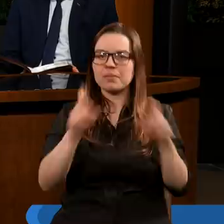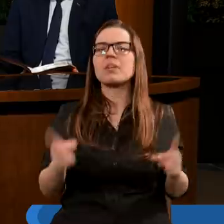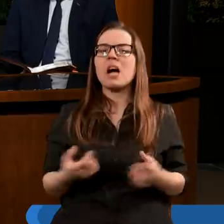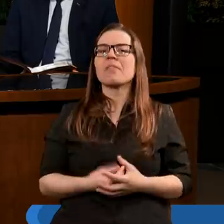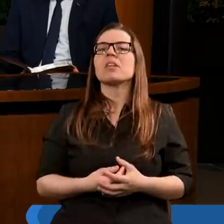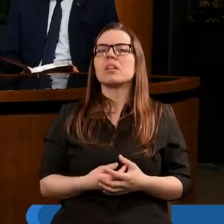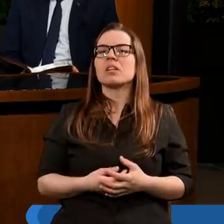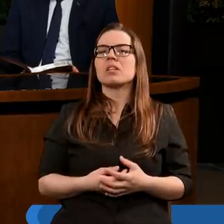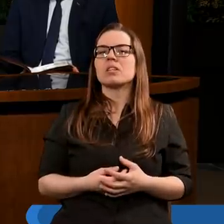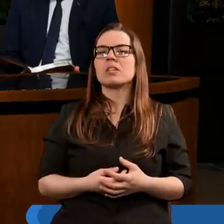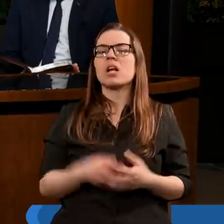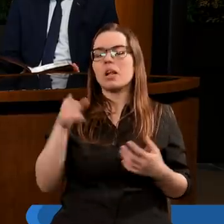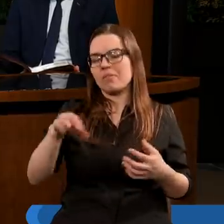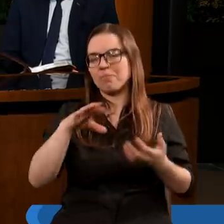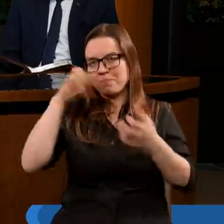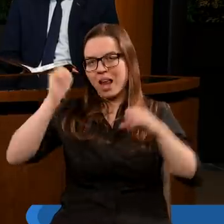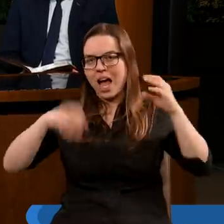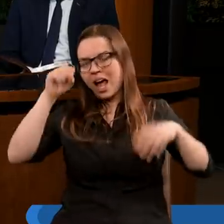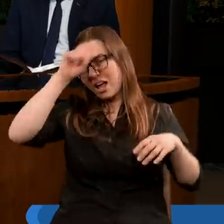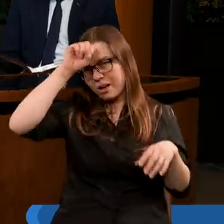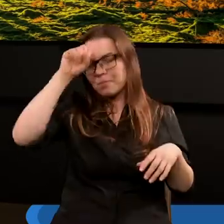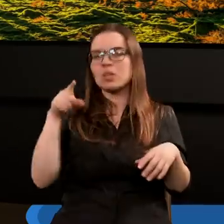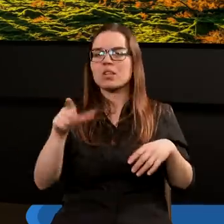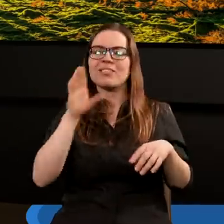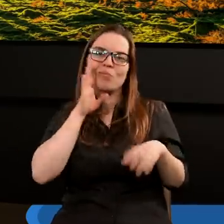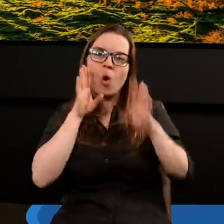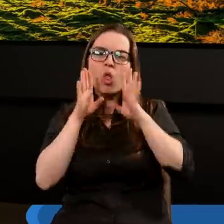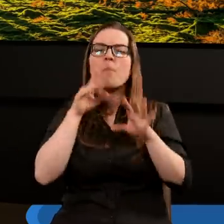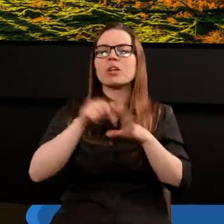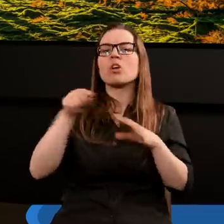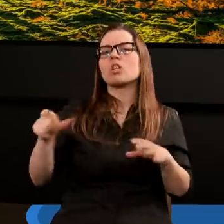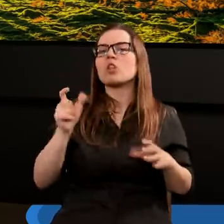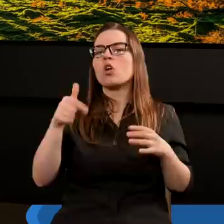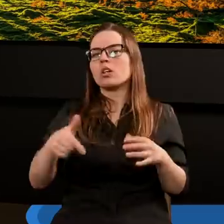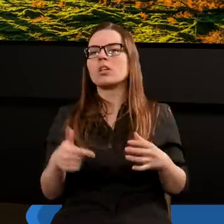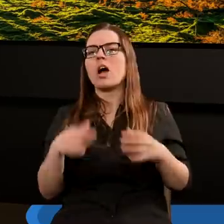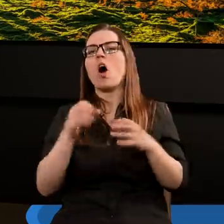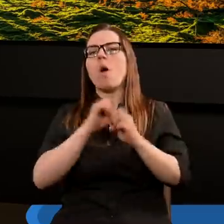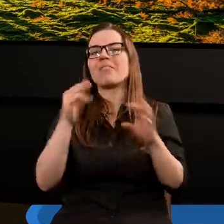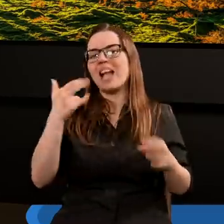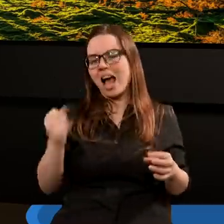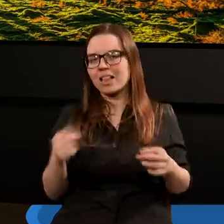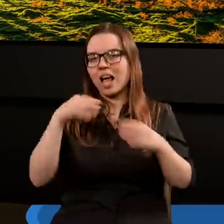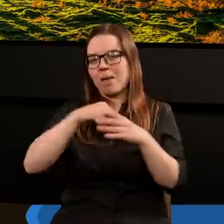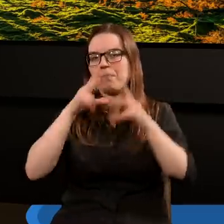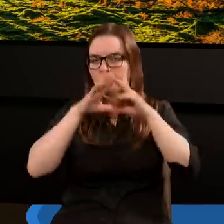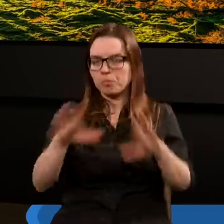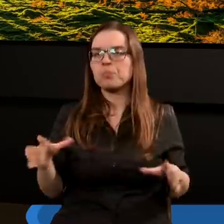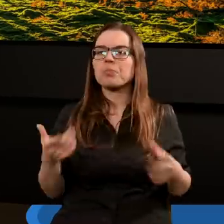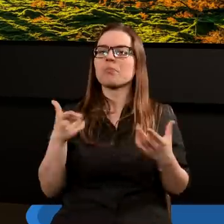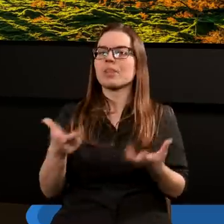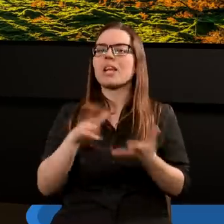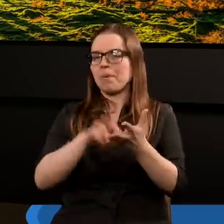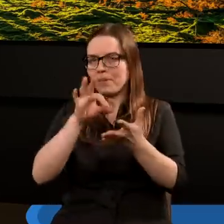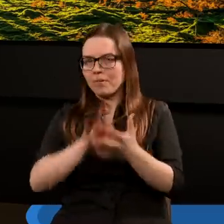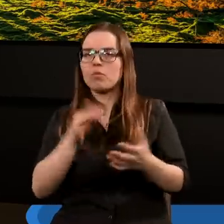Zresztą nawet opis tych plag egipskich jest taki całkiem podobny do tego, co jest tutaj w Apokalipsie. Więc na